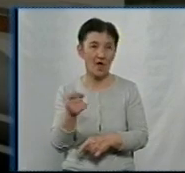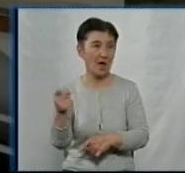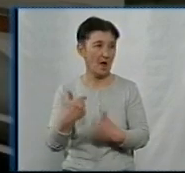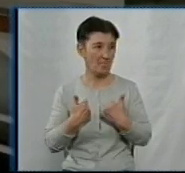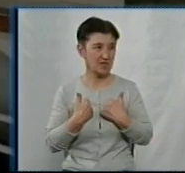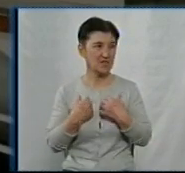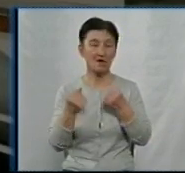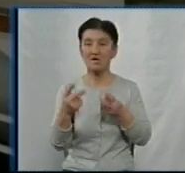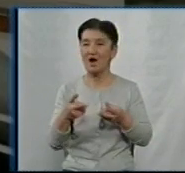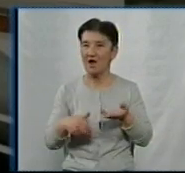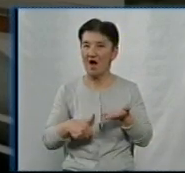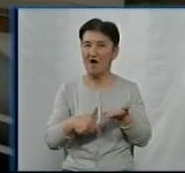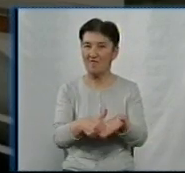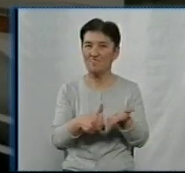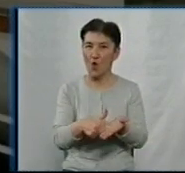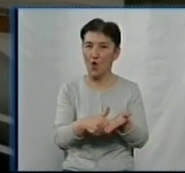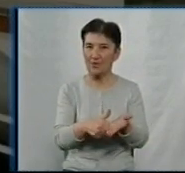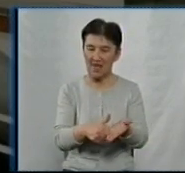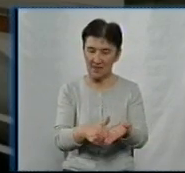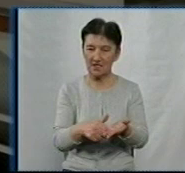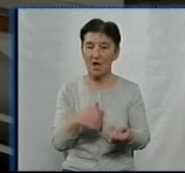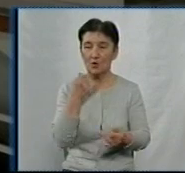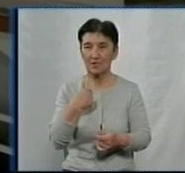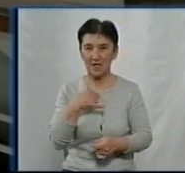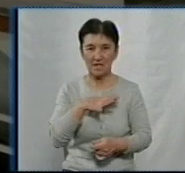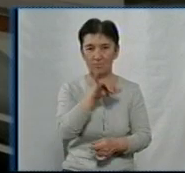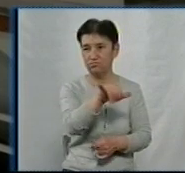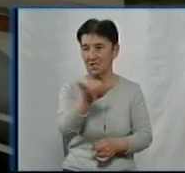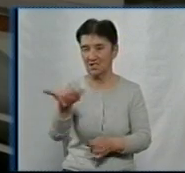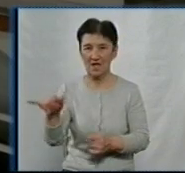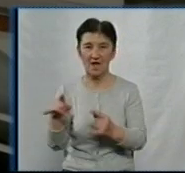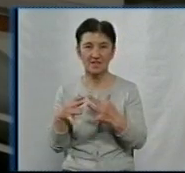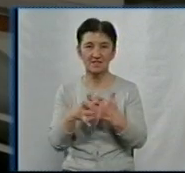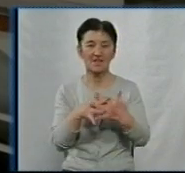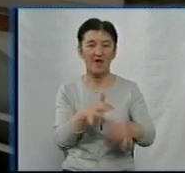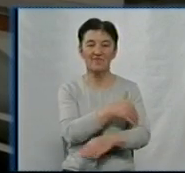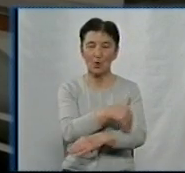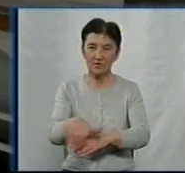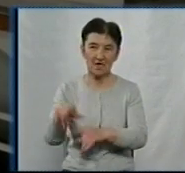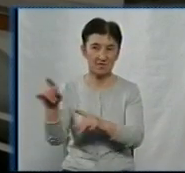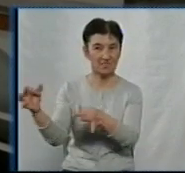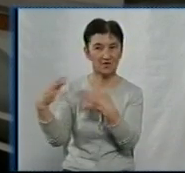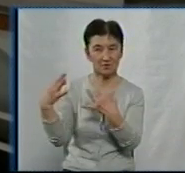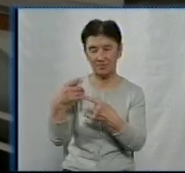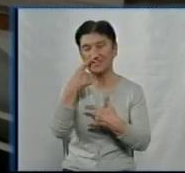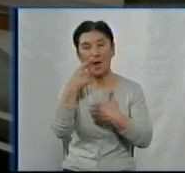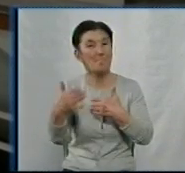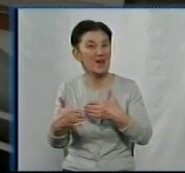коли була в зоні бойових дій, на фронтах цієї російсько-української війни, його розповідь дуже близька.